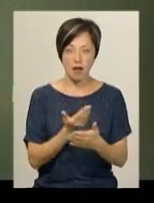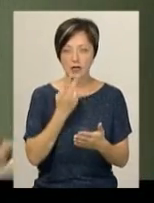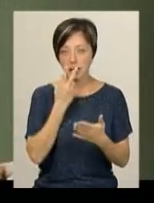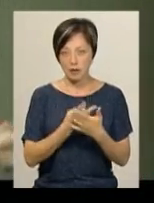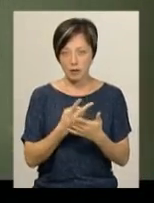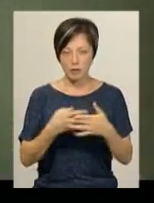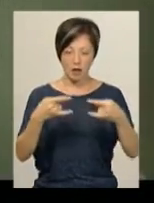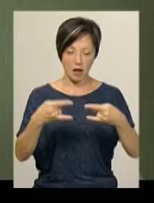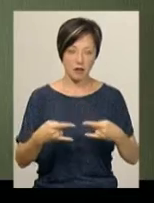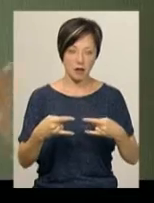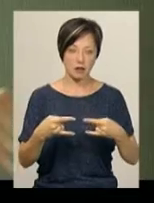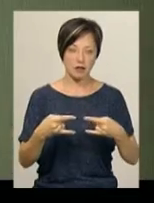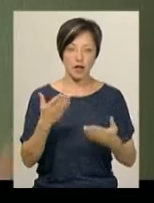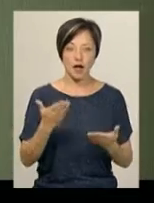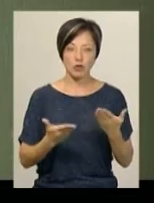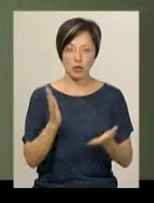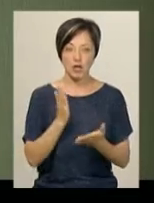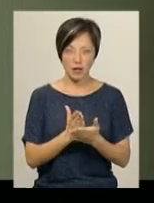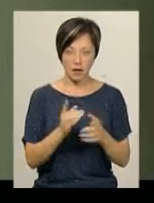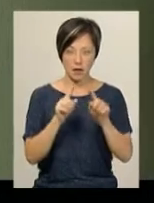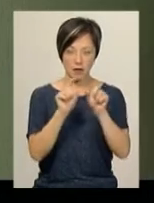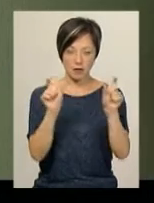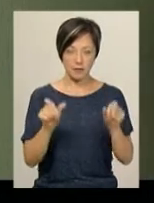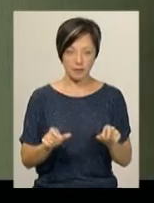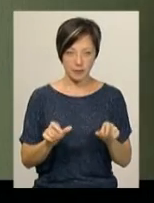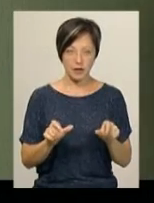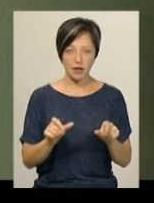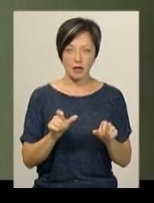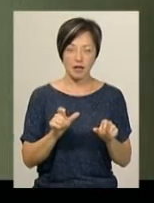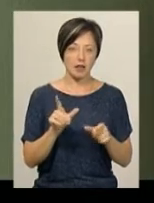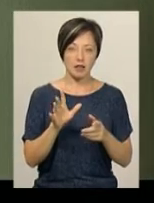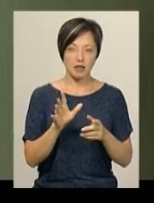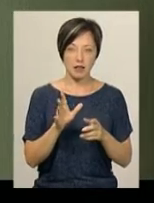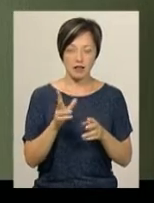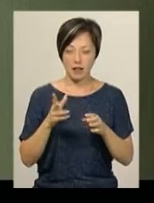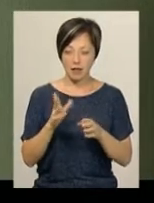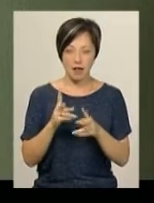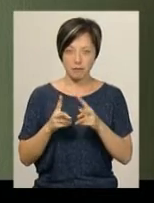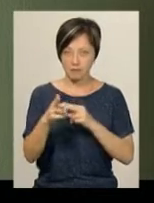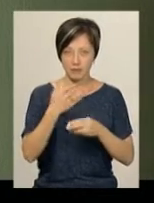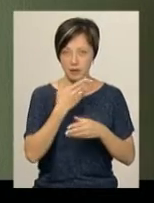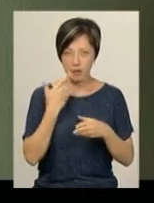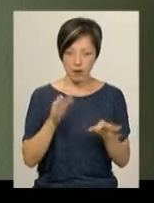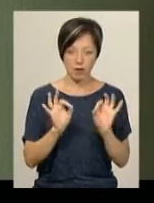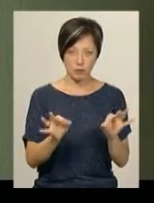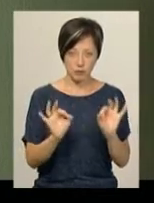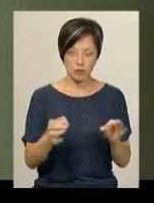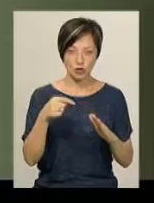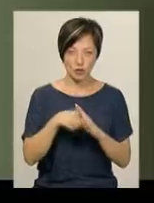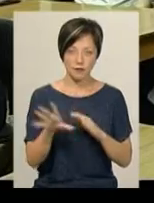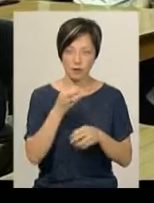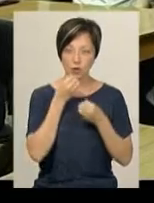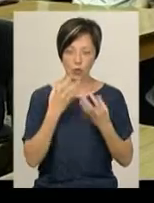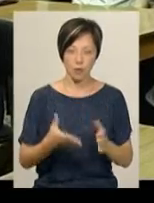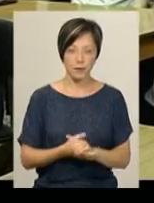дивимося на екран. Якщо є рамка, якщо ніде справи не зарізали, так би мовити, значить все